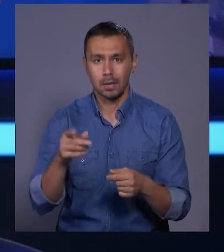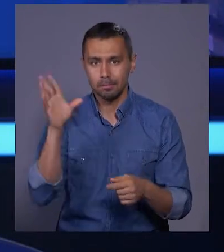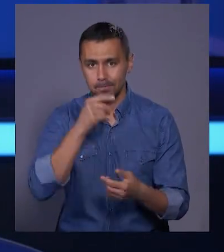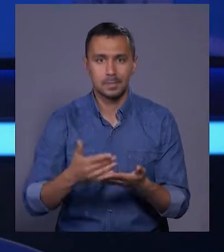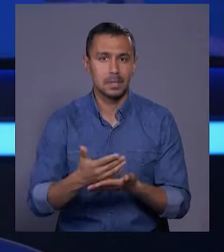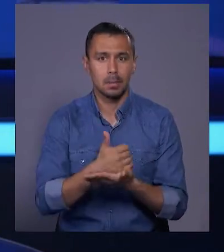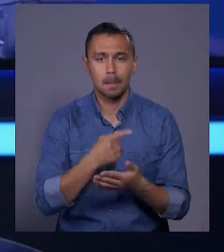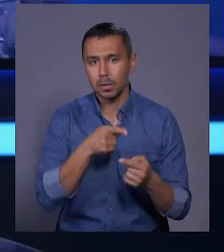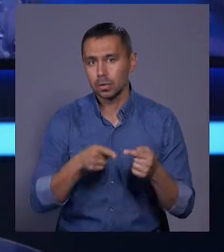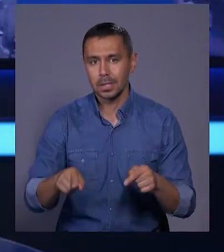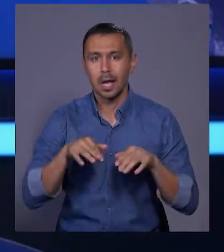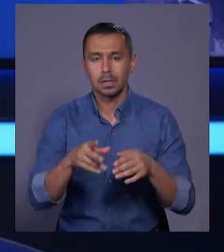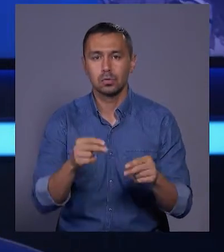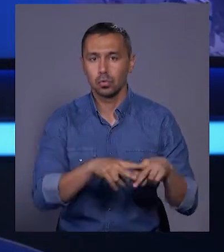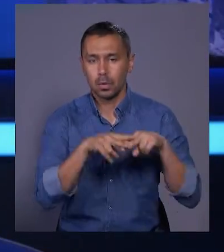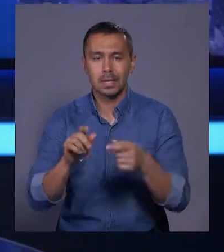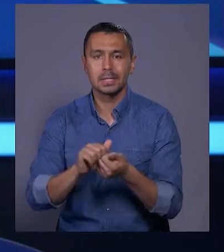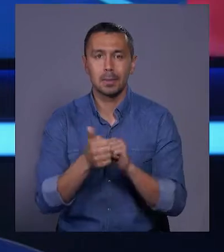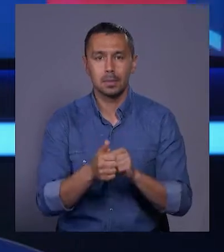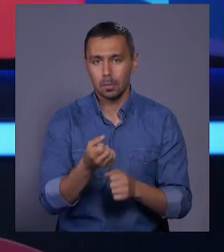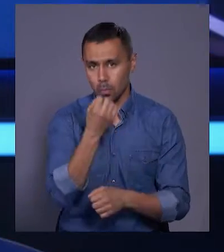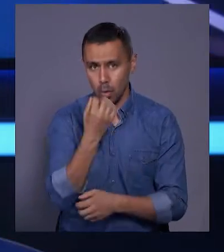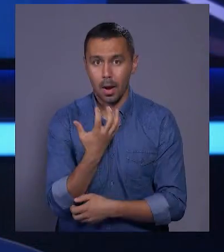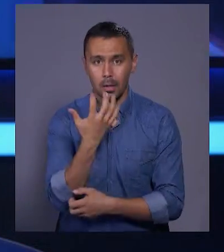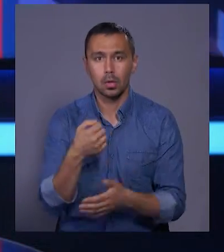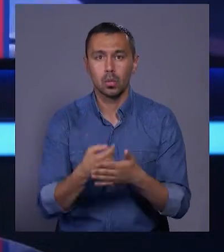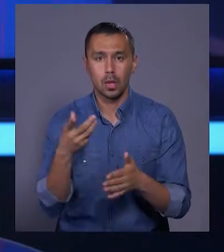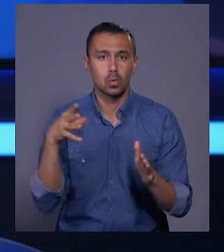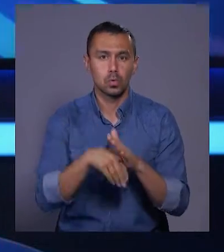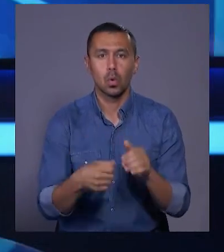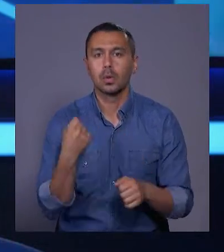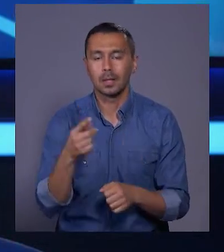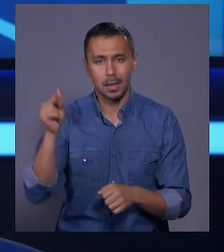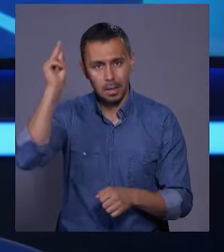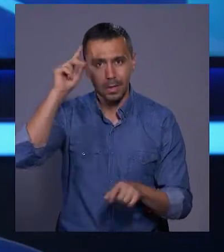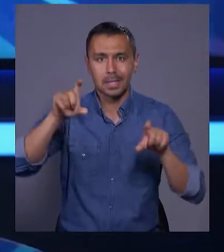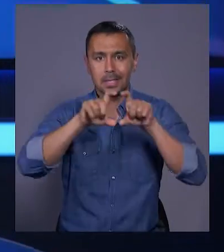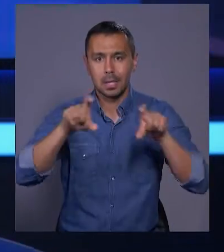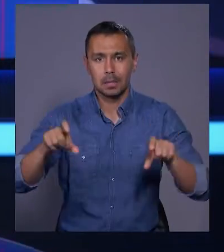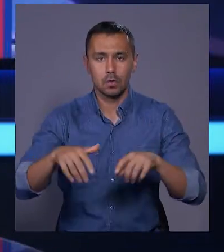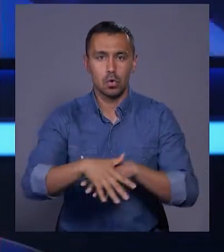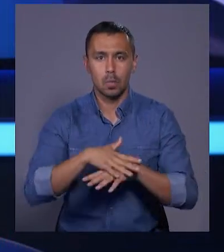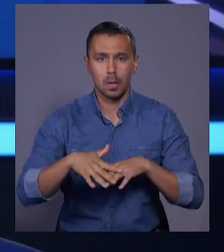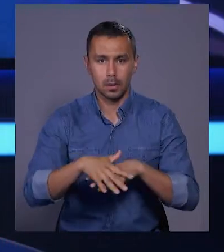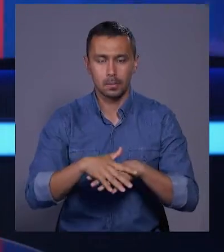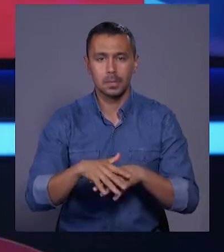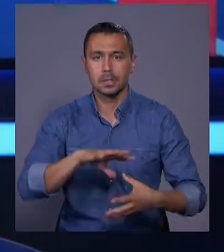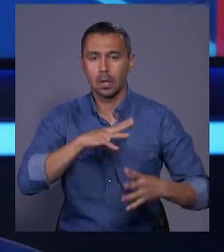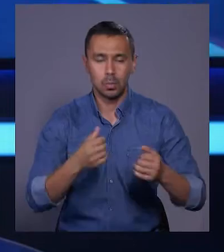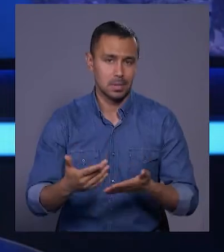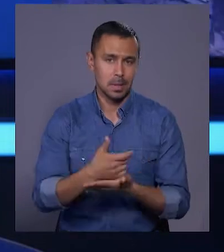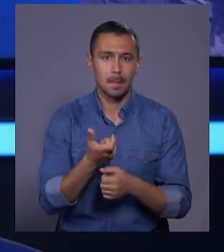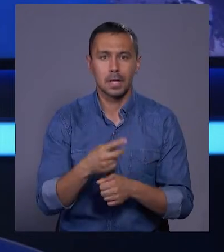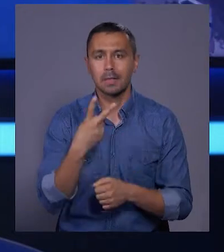вдалося зібрати під час акції донат замість букета. До неї долучились 11 навчальних закладів громади. Загалом зібрали